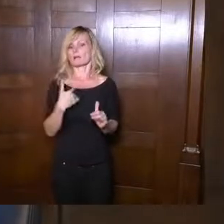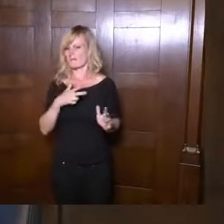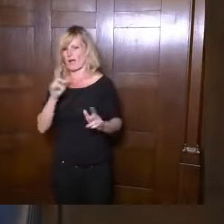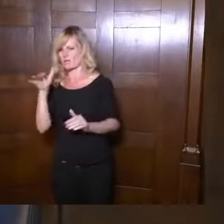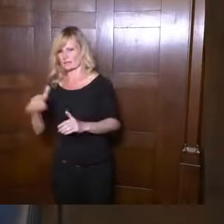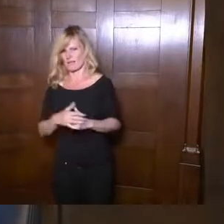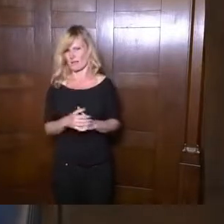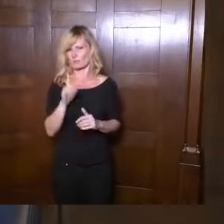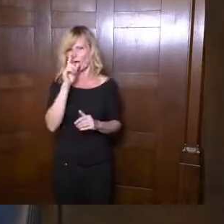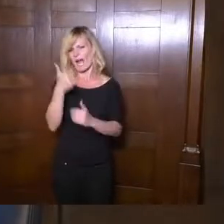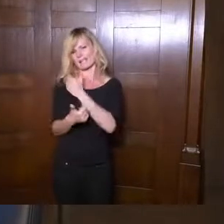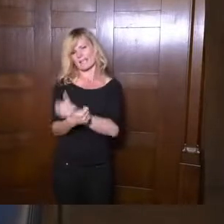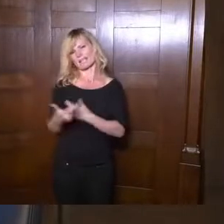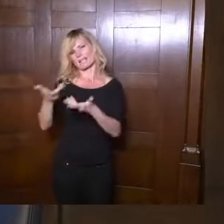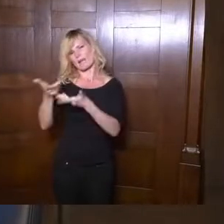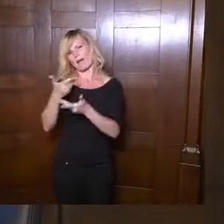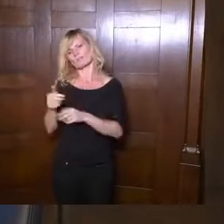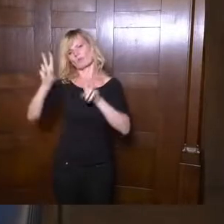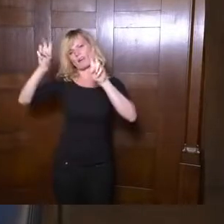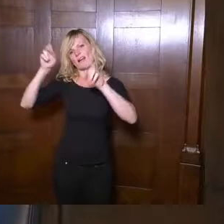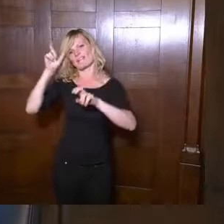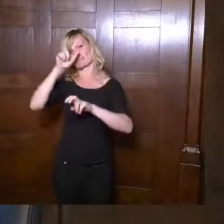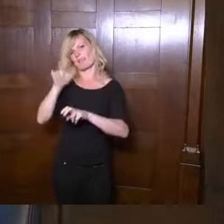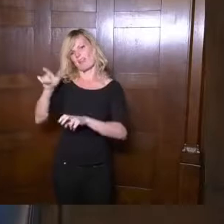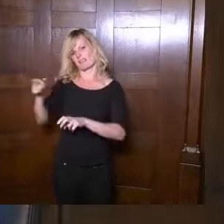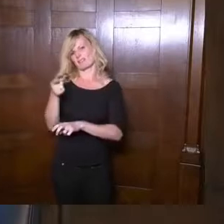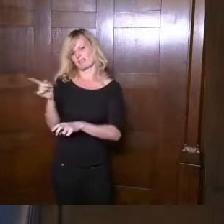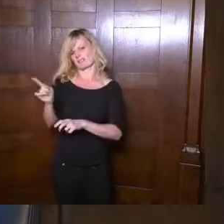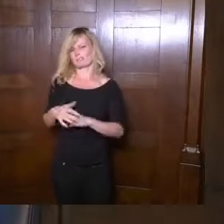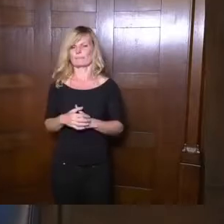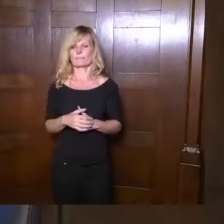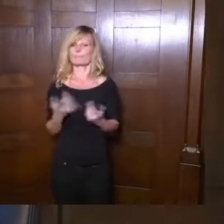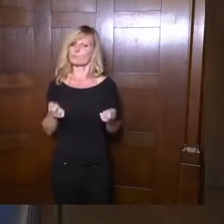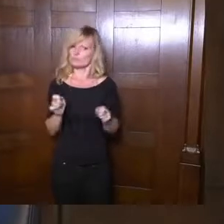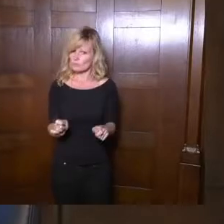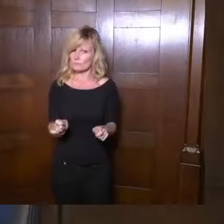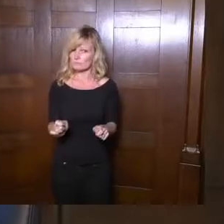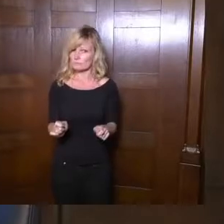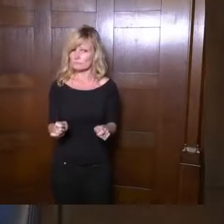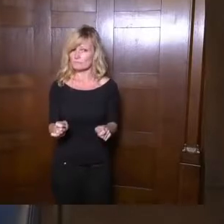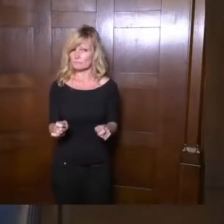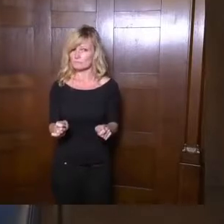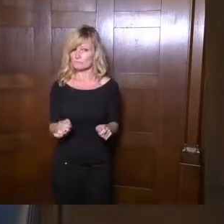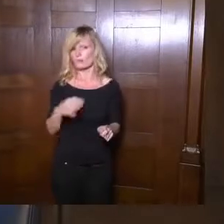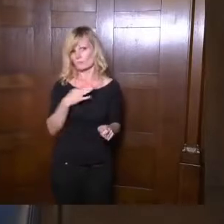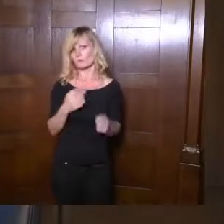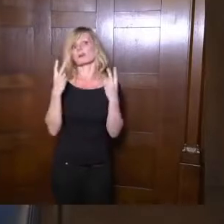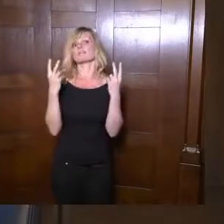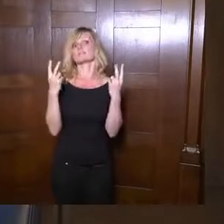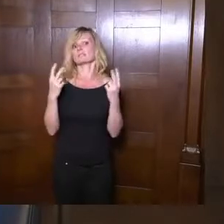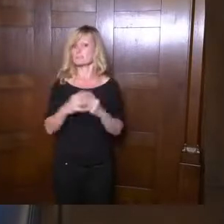einseitige Beratung von sogenannten Experten. Und ich komme zum Schluss, für mich das Wichtigste,